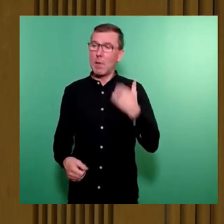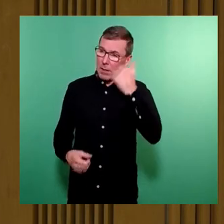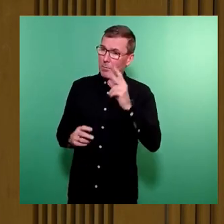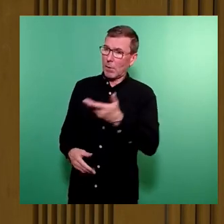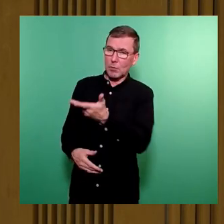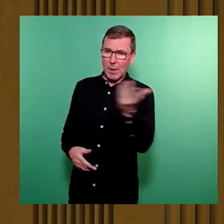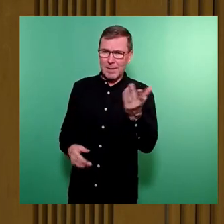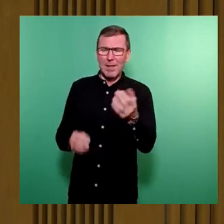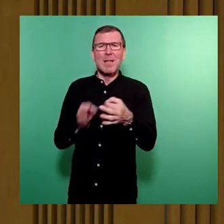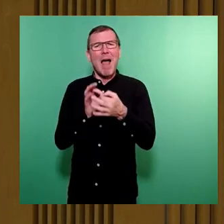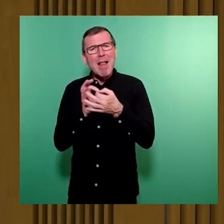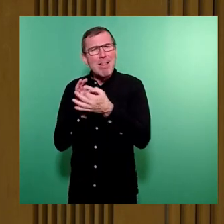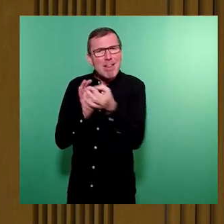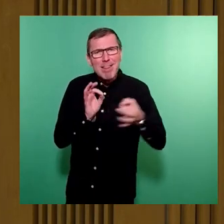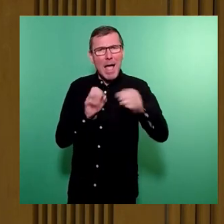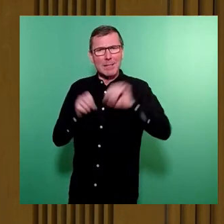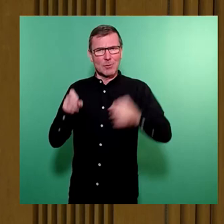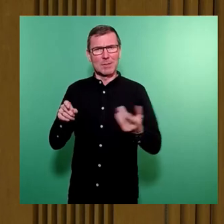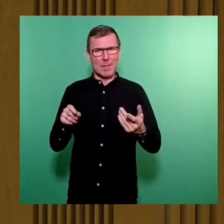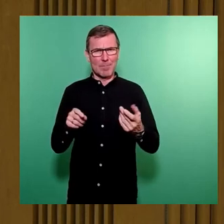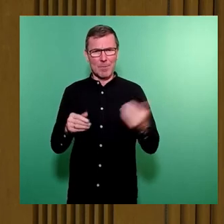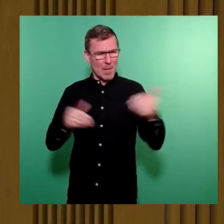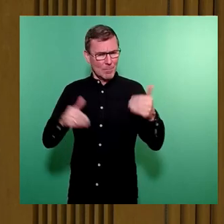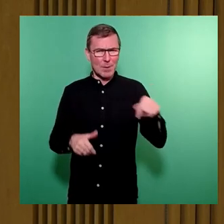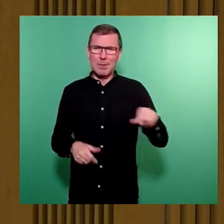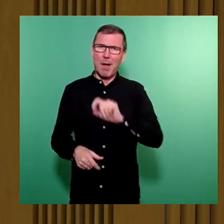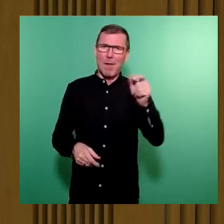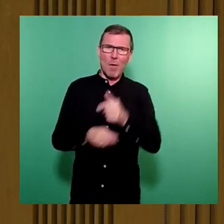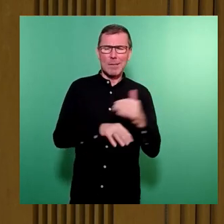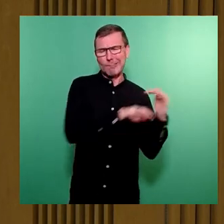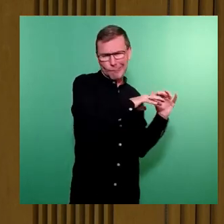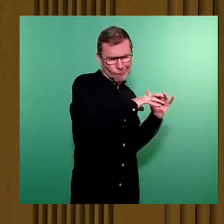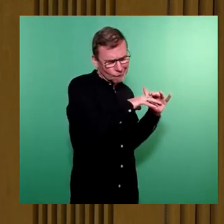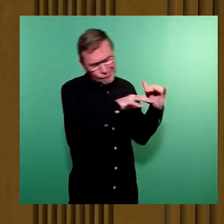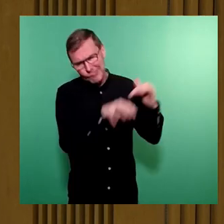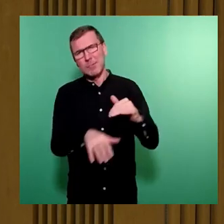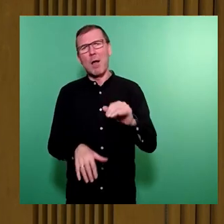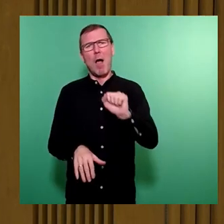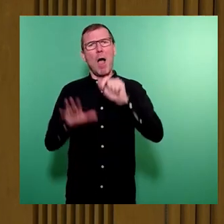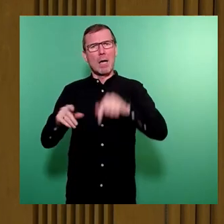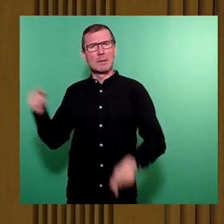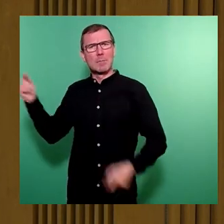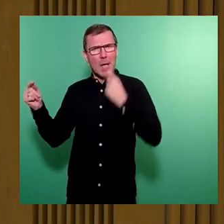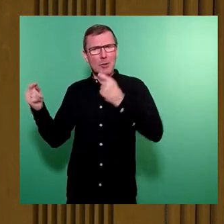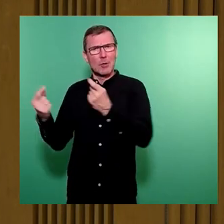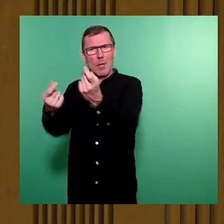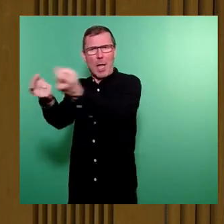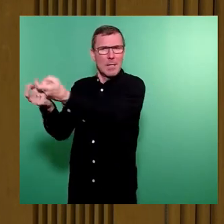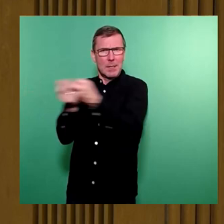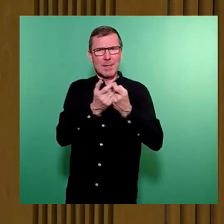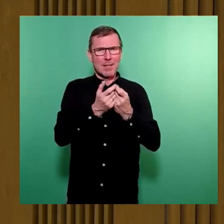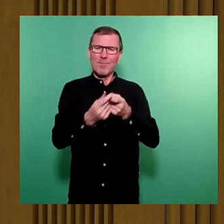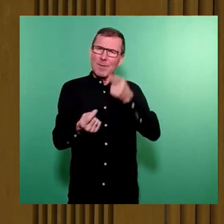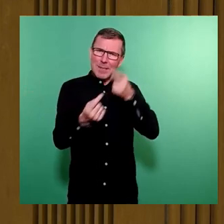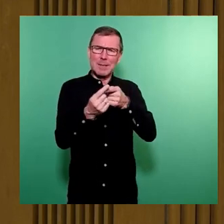leite doch deine Besucher, die ja gerade jetzt wieder an jedem Wochenende in Scharen von der A17 aus Tschechien kommen, doch gezielt